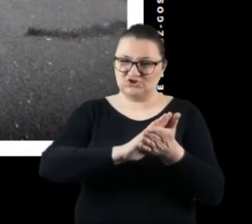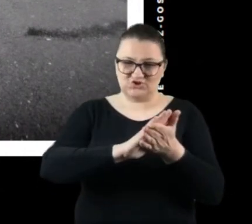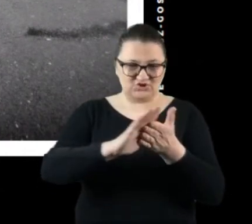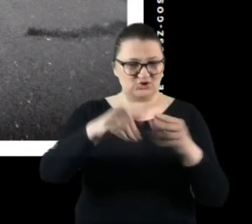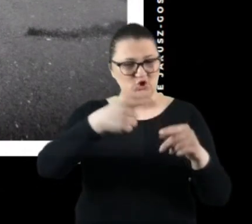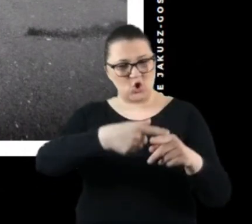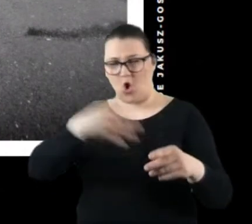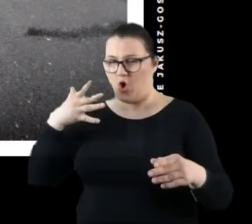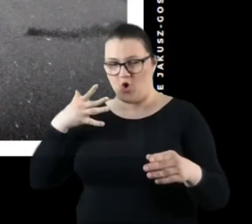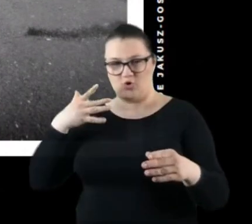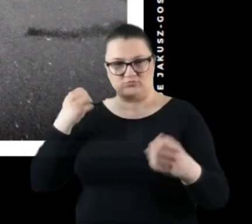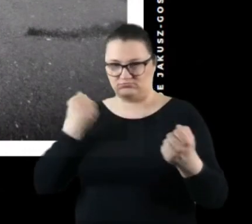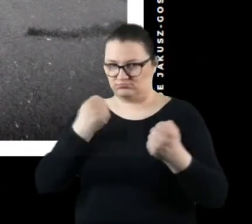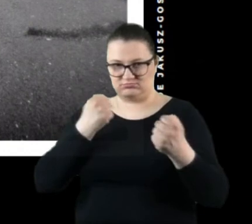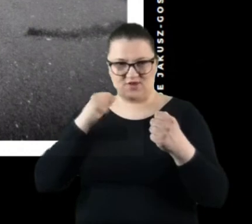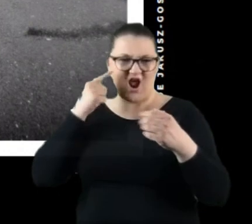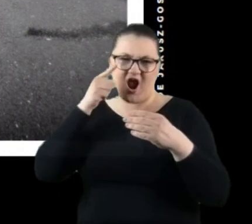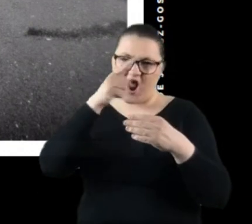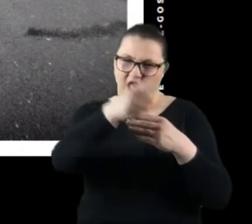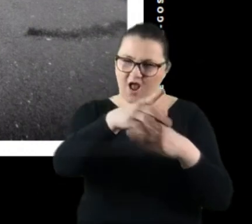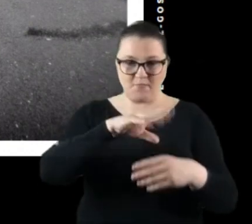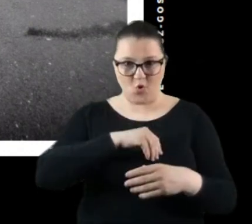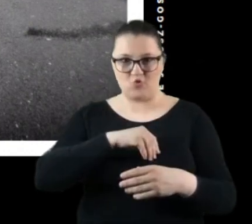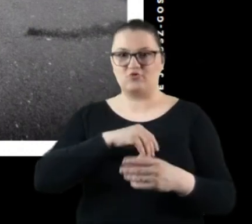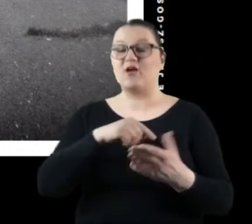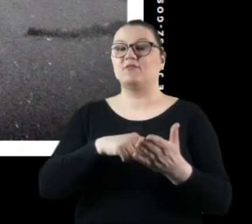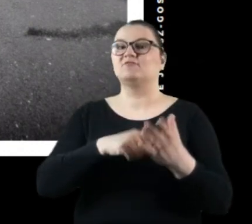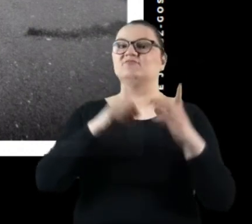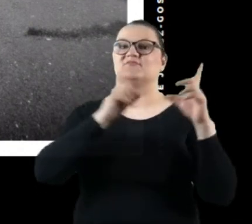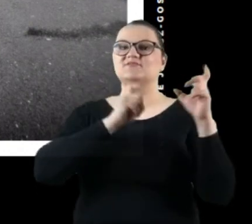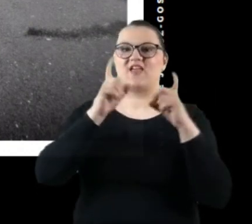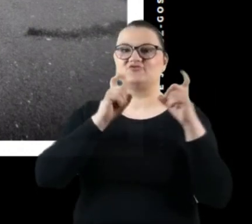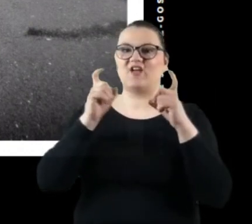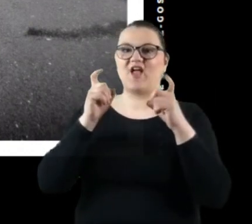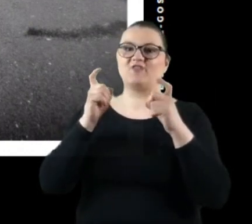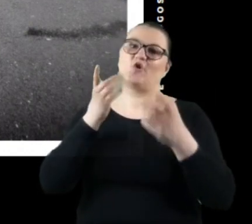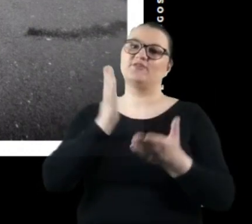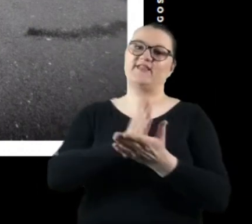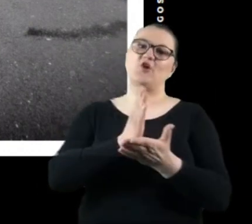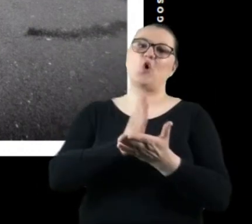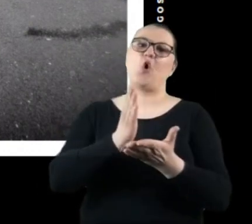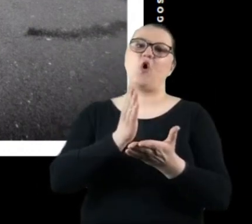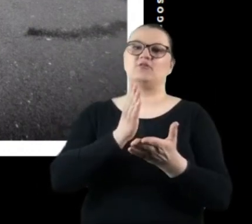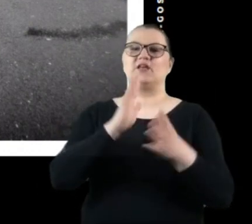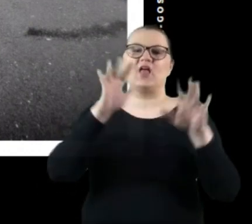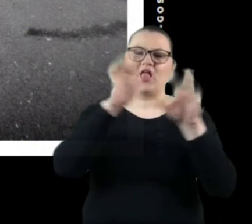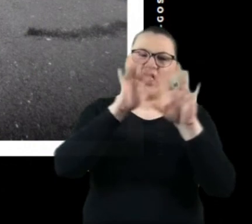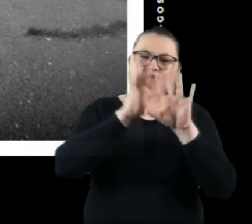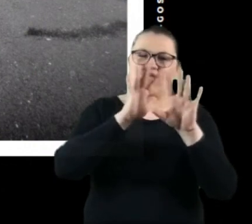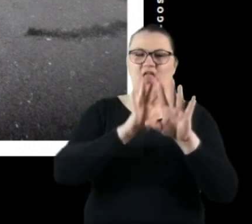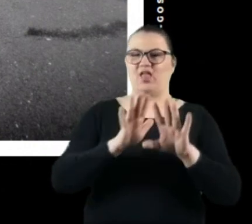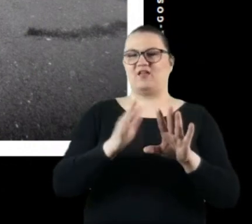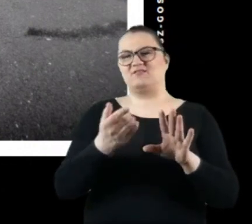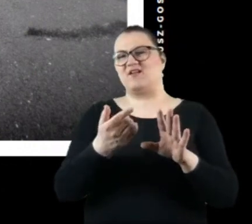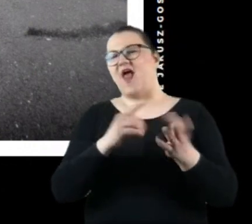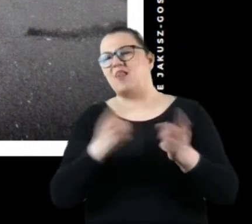takie zdjęcia odworkowe nie są tylko zdjęciami rozmazanymi, na których nie